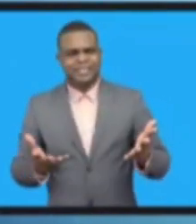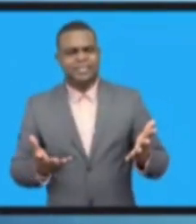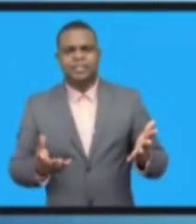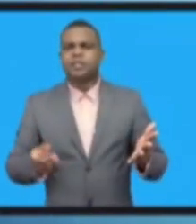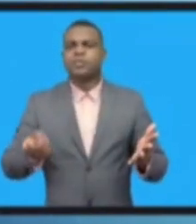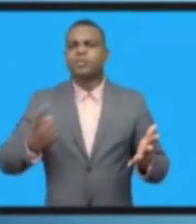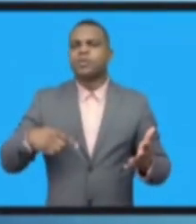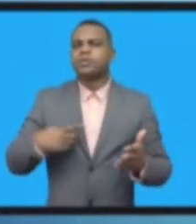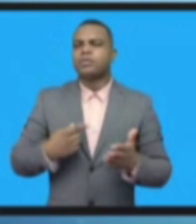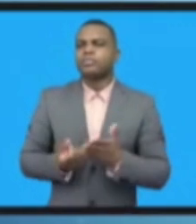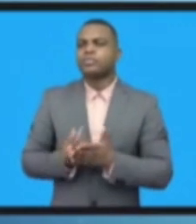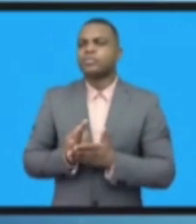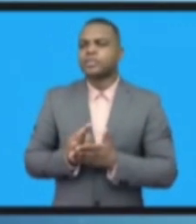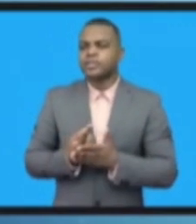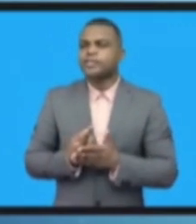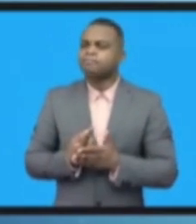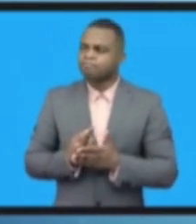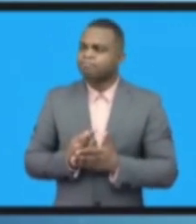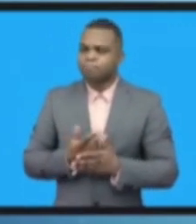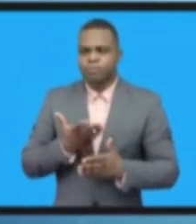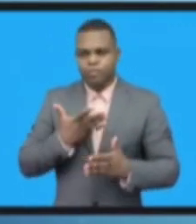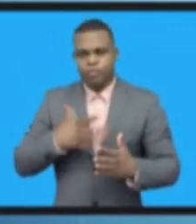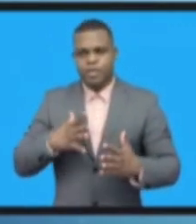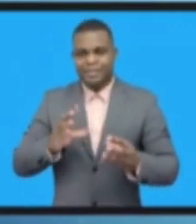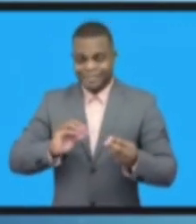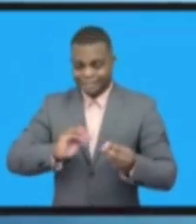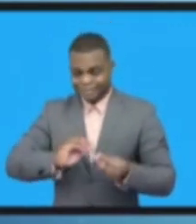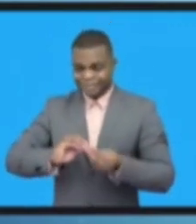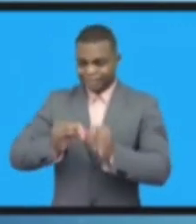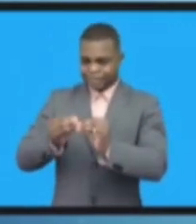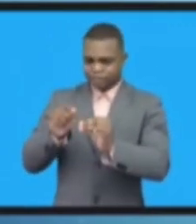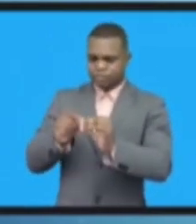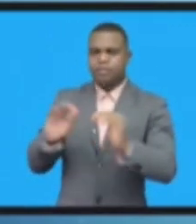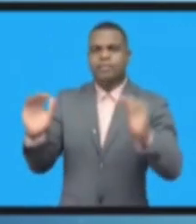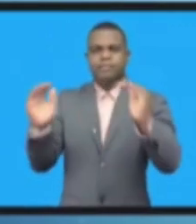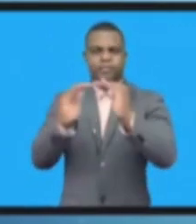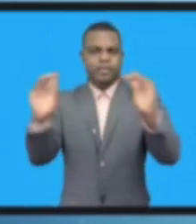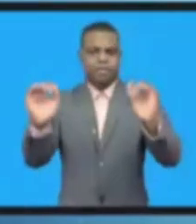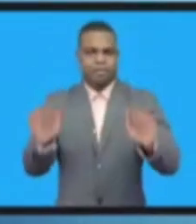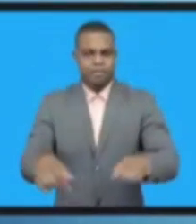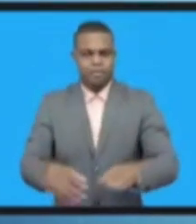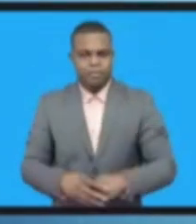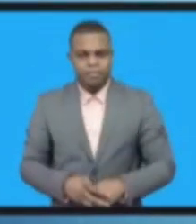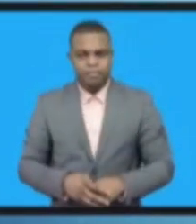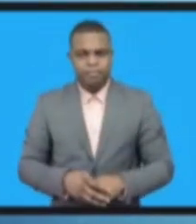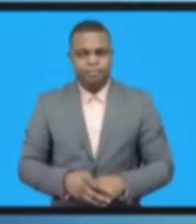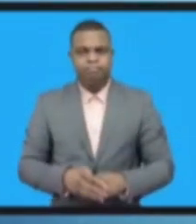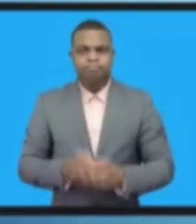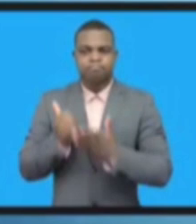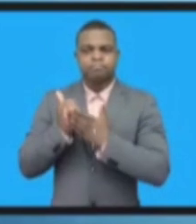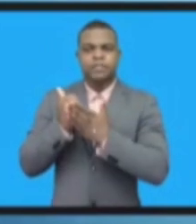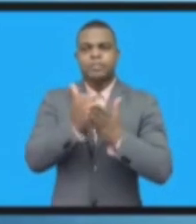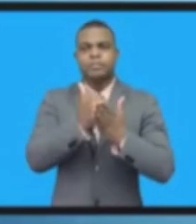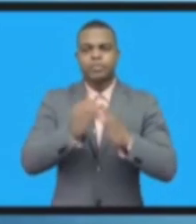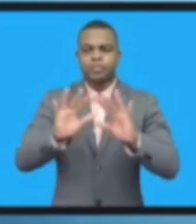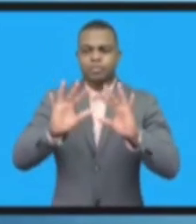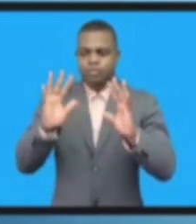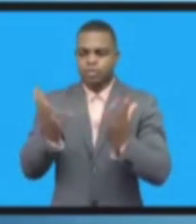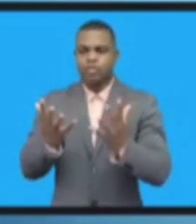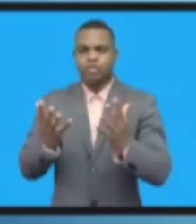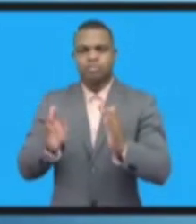благоприятного общества и инклюзивного мира.